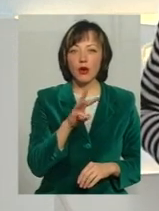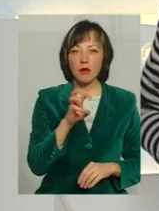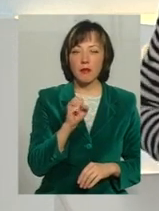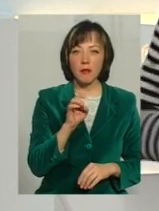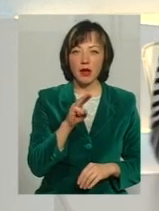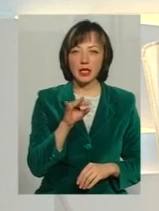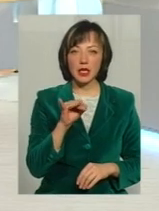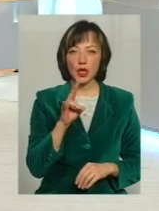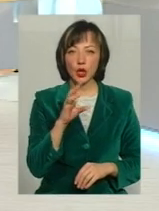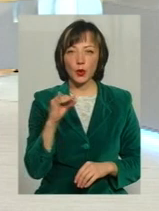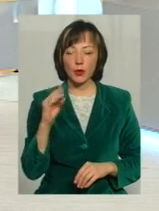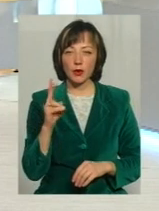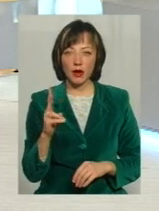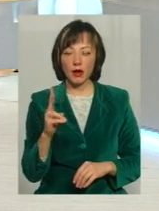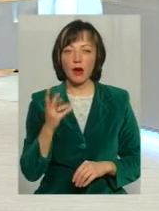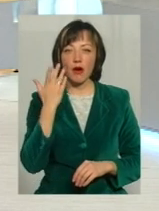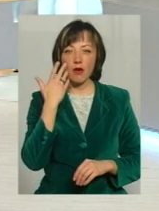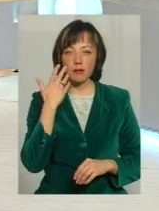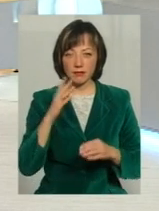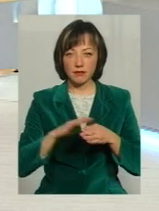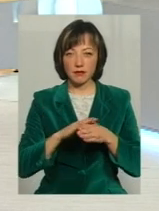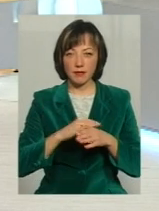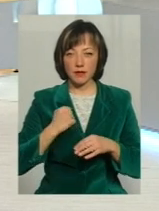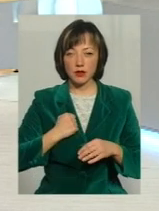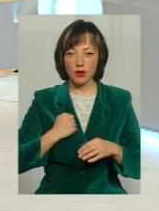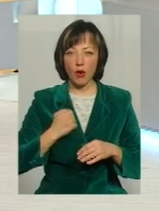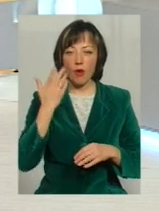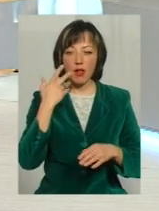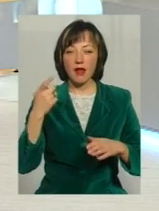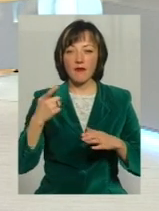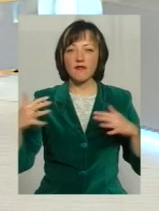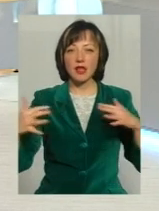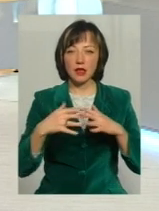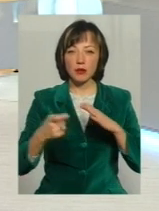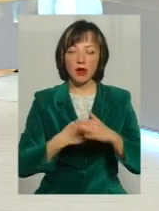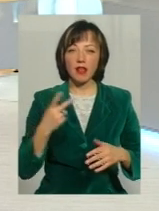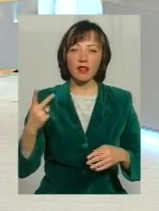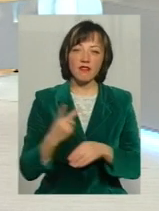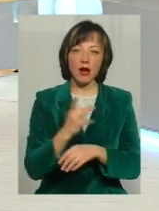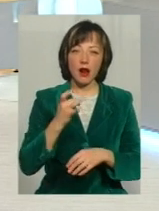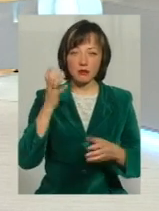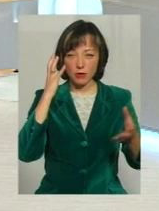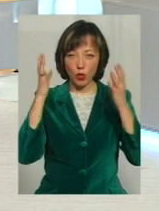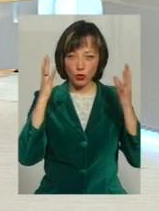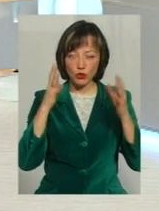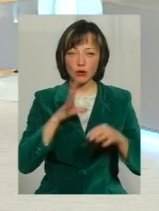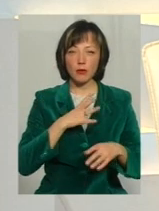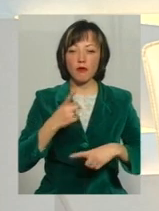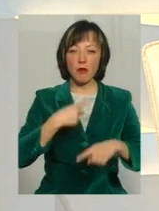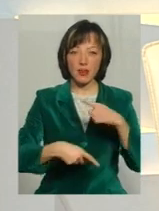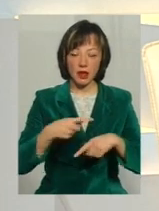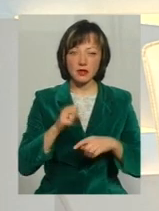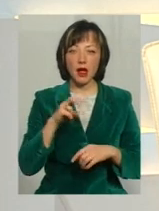країну Під час війни на Донбасі він був двічі контужений, втім, щоразу повертався